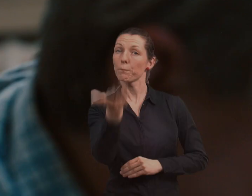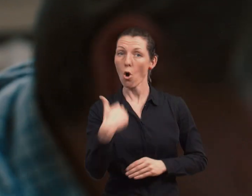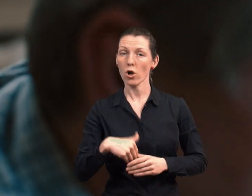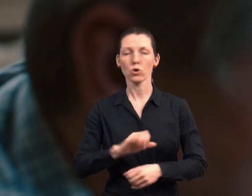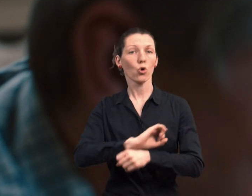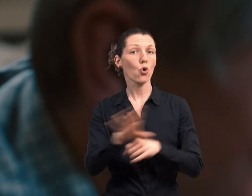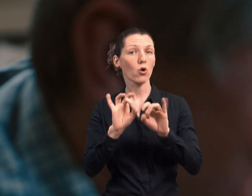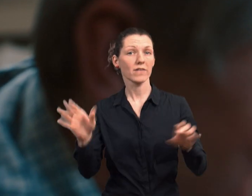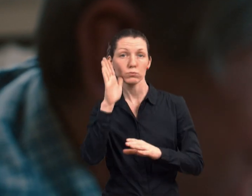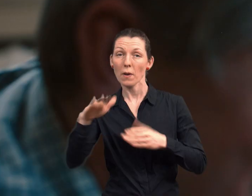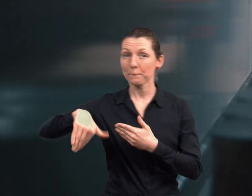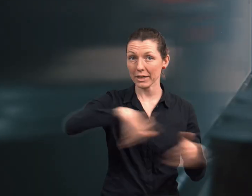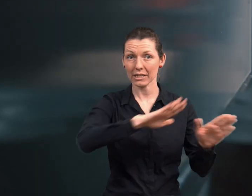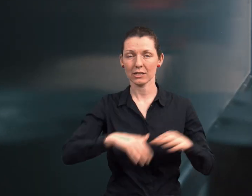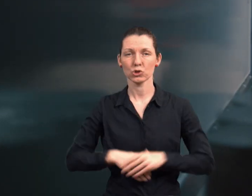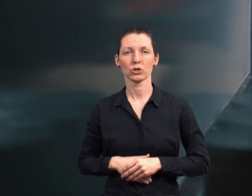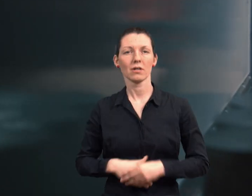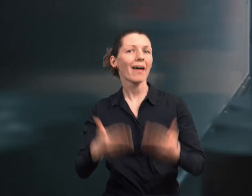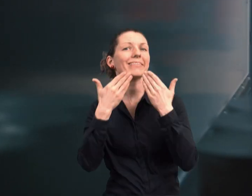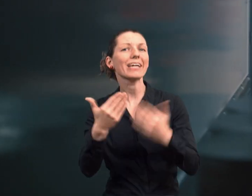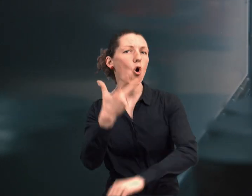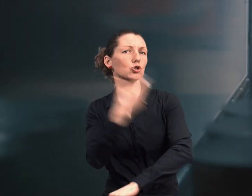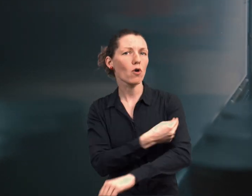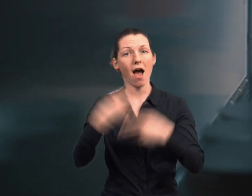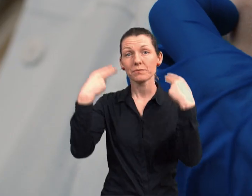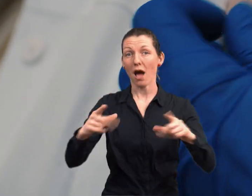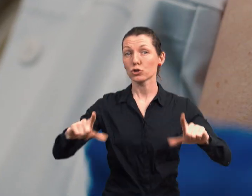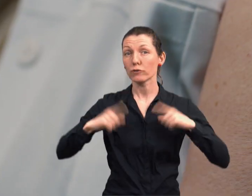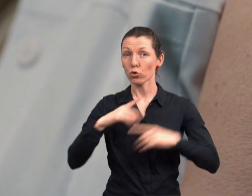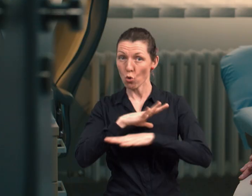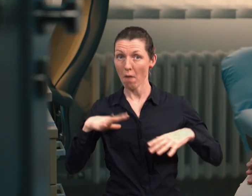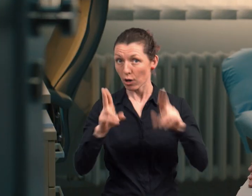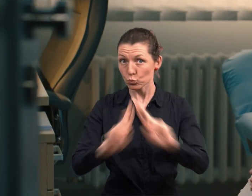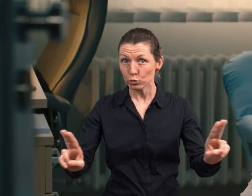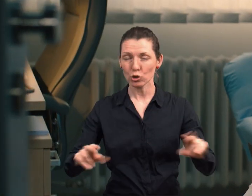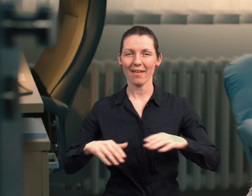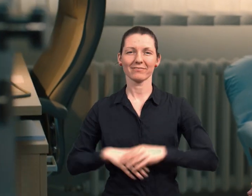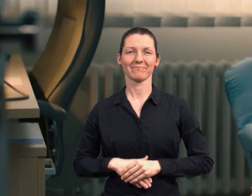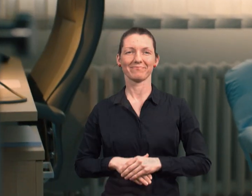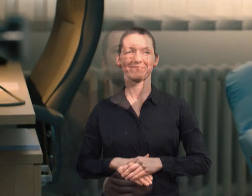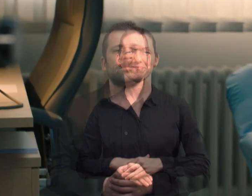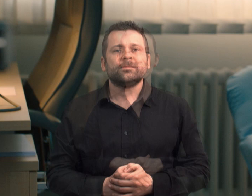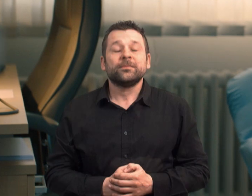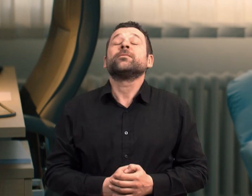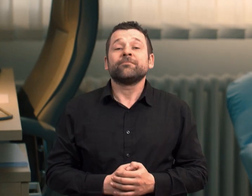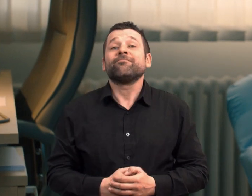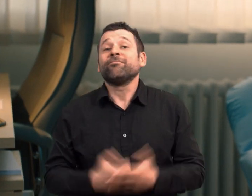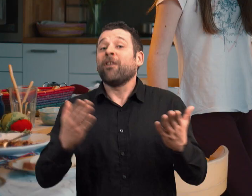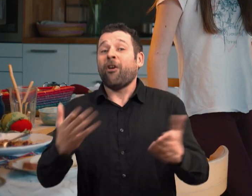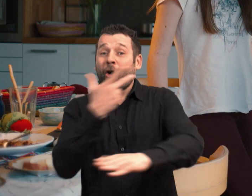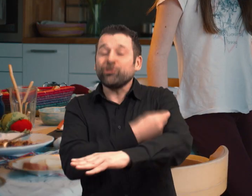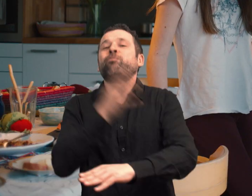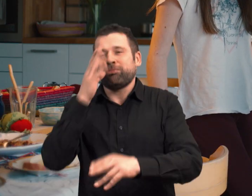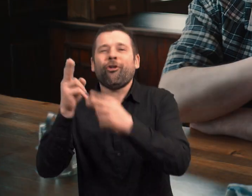Je na čase udělat za koronavirem tečku. Díky očkování máme možnost vrátit se k normálnímu životu.